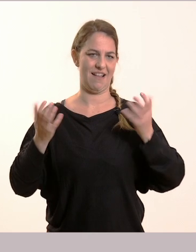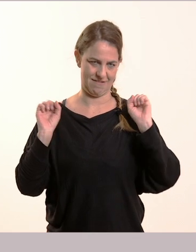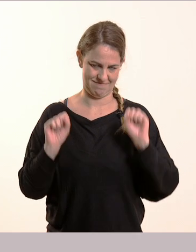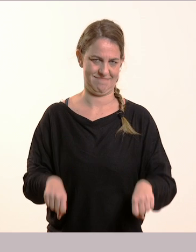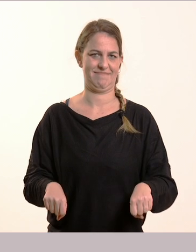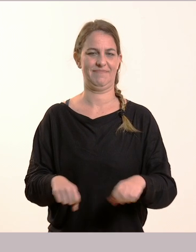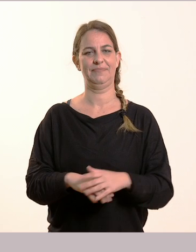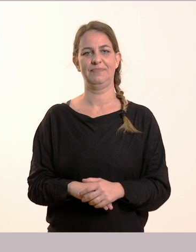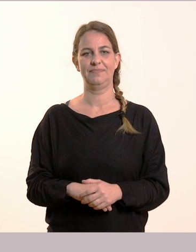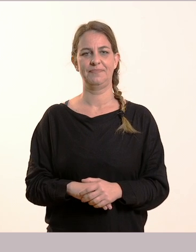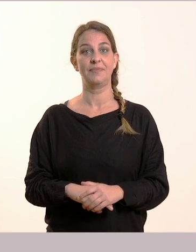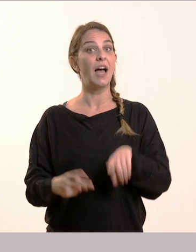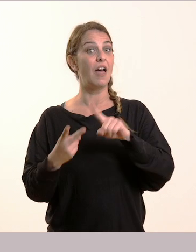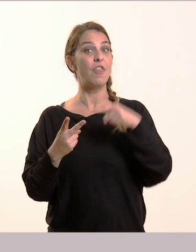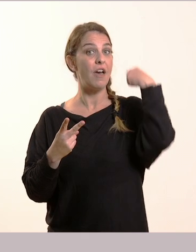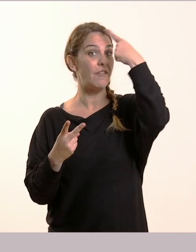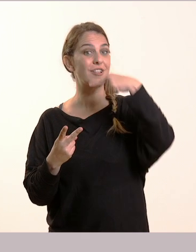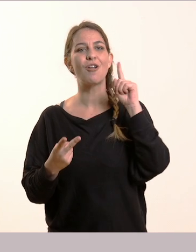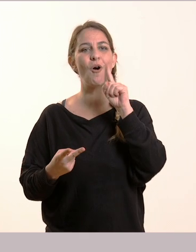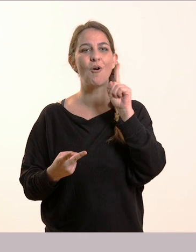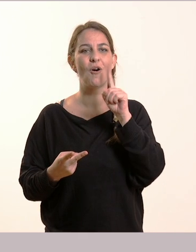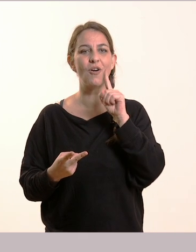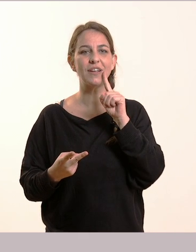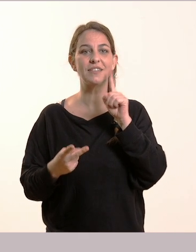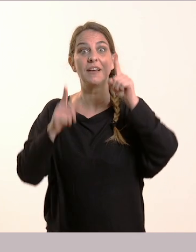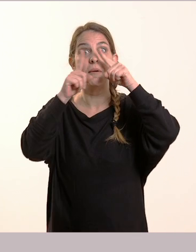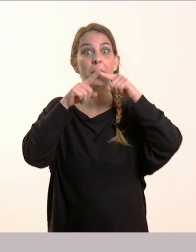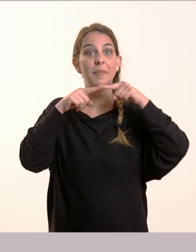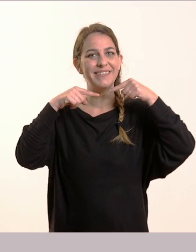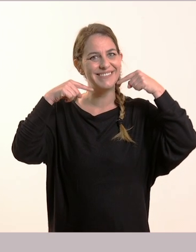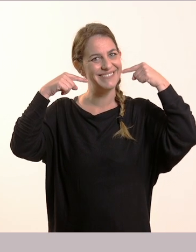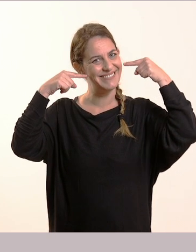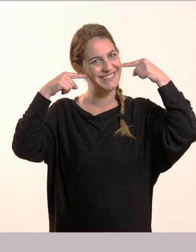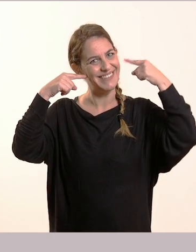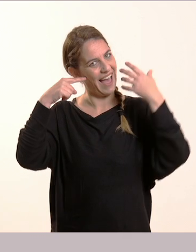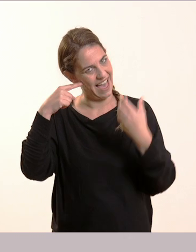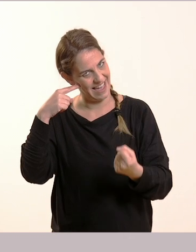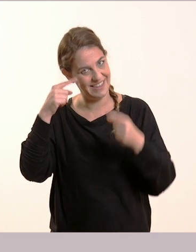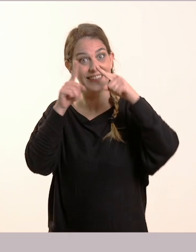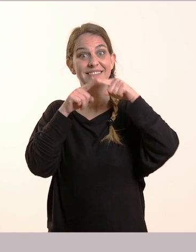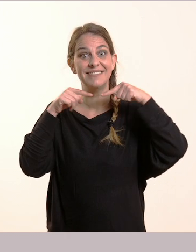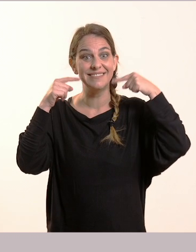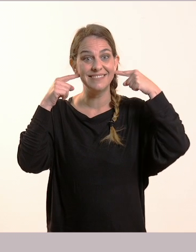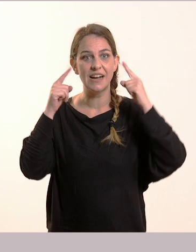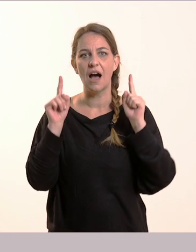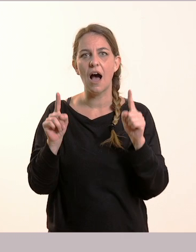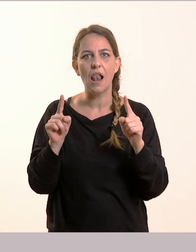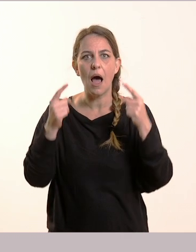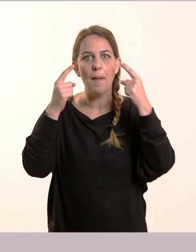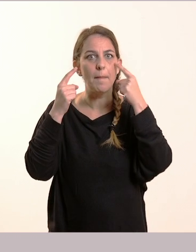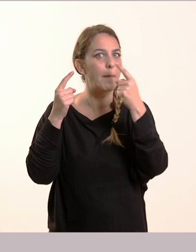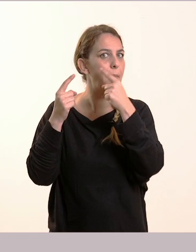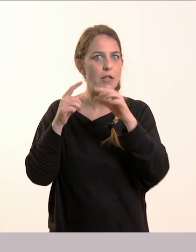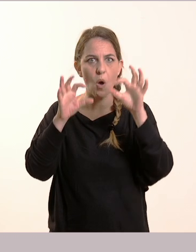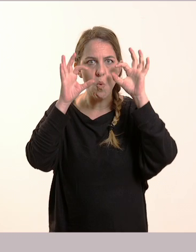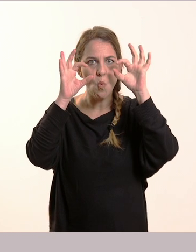Το επόμενο. Κι αυτό έχει ζωγραφισμένο ένα χαμόγελο. Αλλά είναι και τα μάτια πιο έντονα. Νιώθει